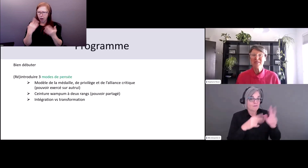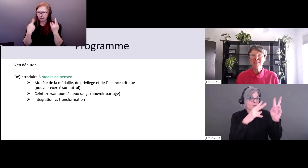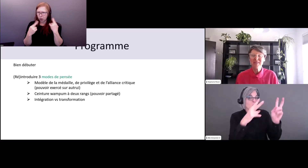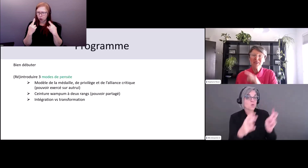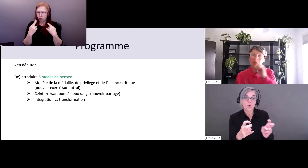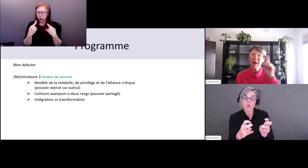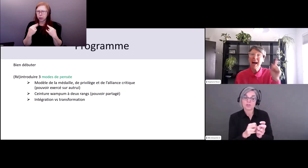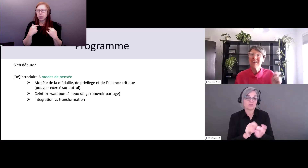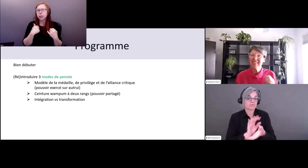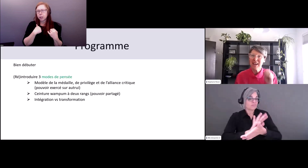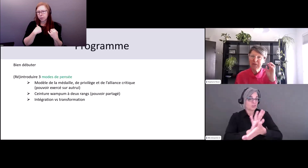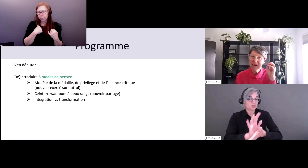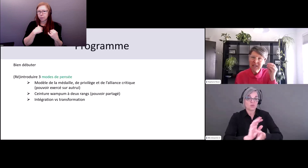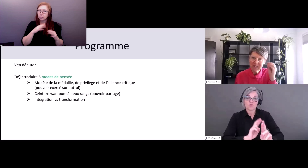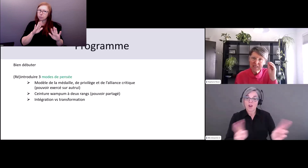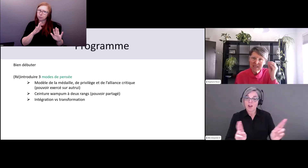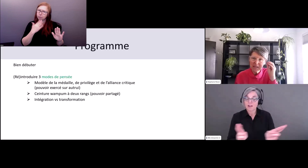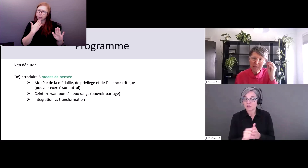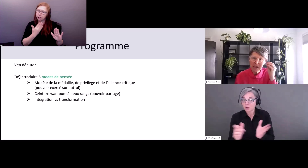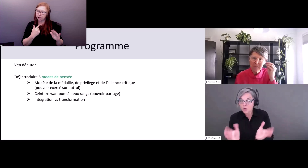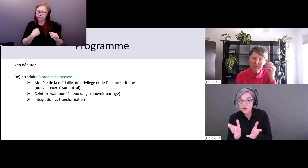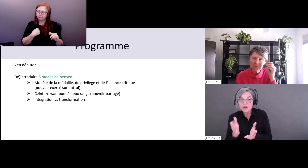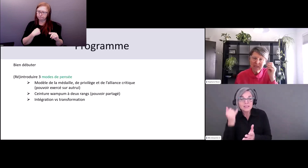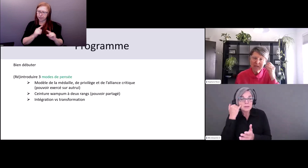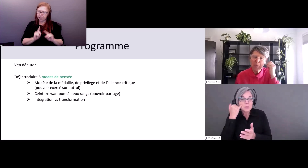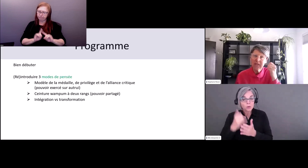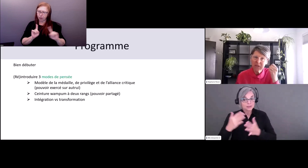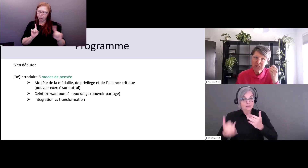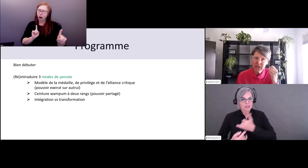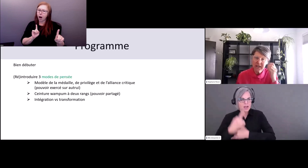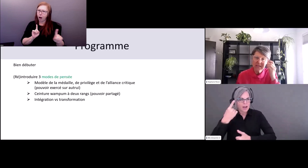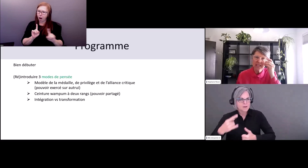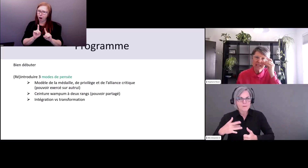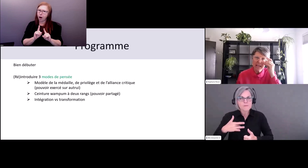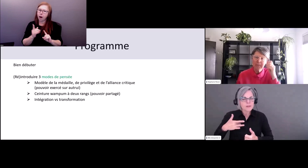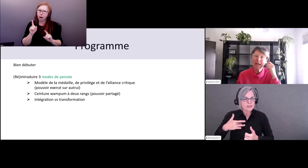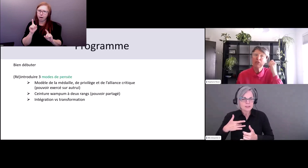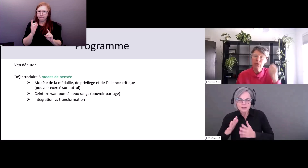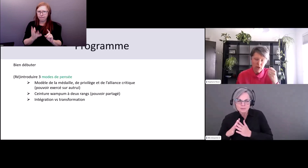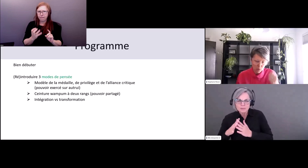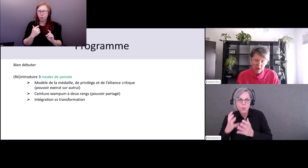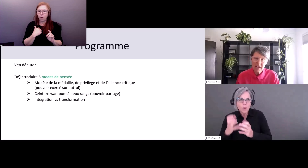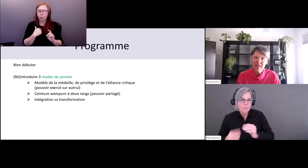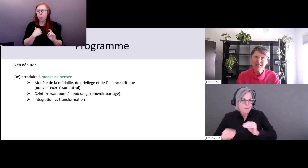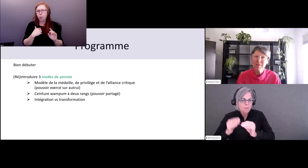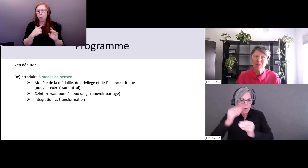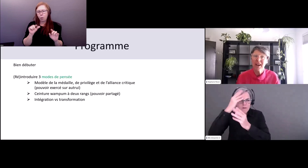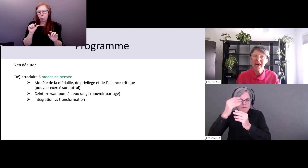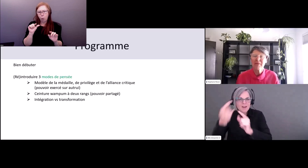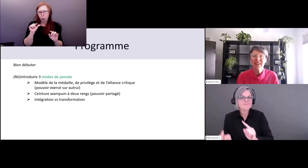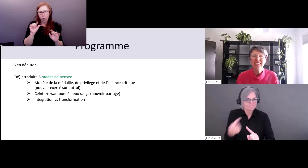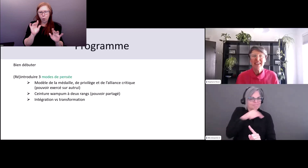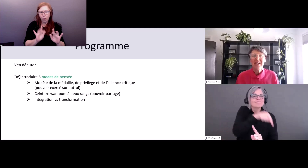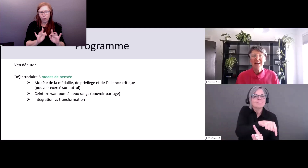janvier et les enregistrements sont toujours là donc je vous invite à y revenir si ceci